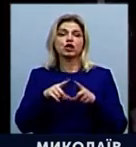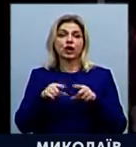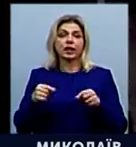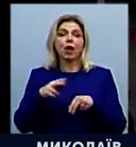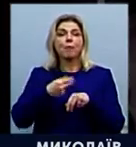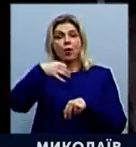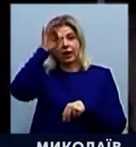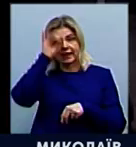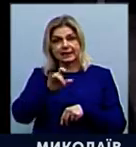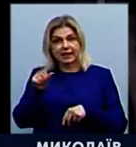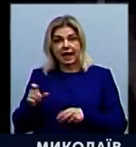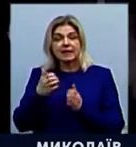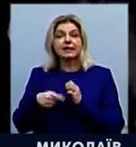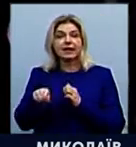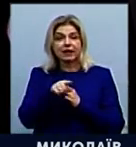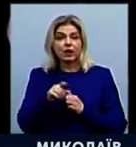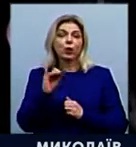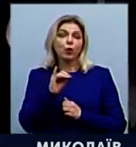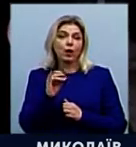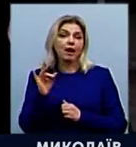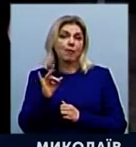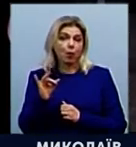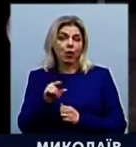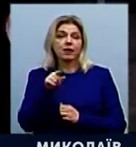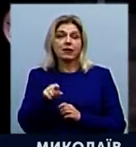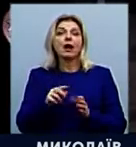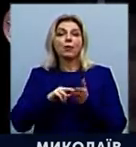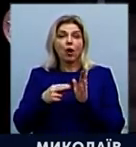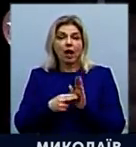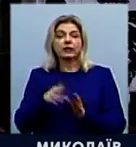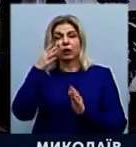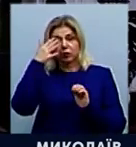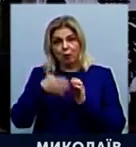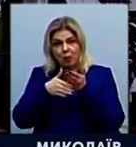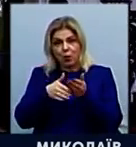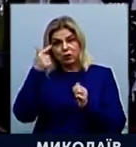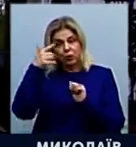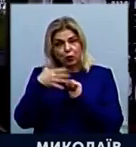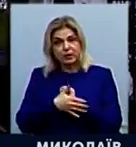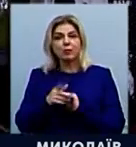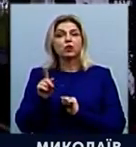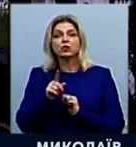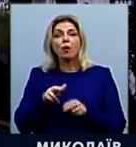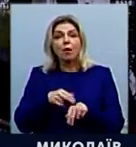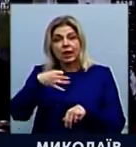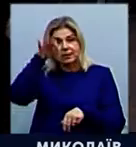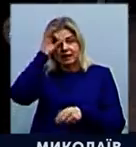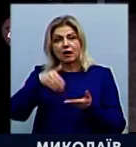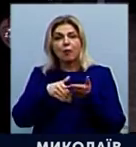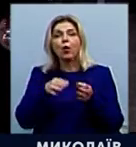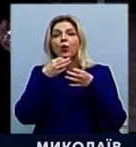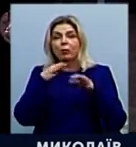Серед них Юлія Рябокінь. Розповідає, цей проєкт допоможе дітям зрозуміти, що поліцейські допоможуть у будь-якій ситуації.